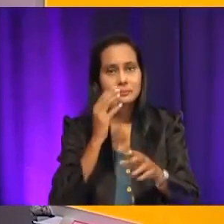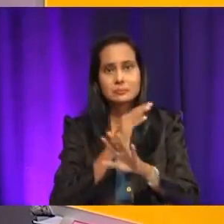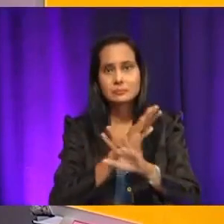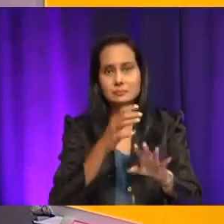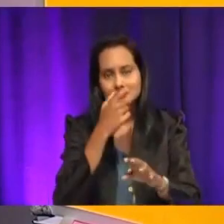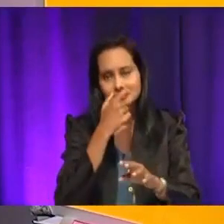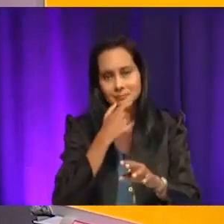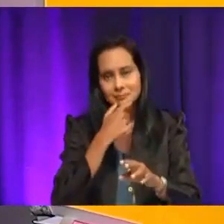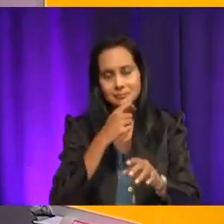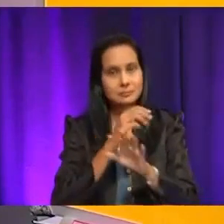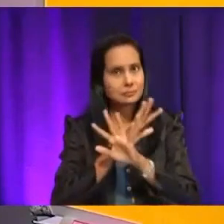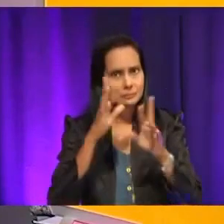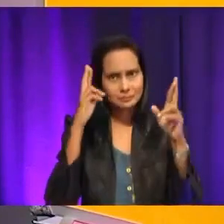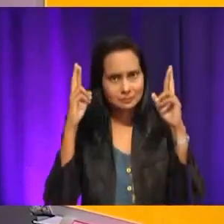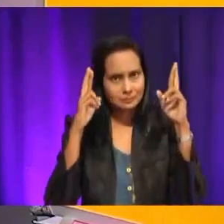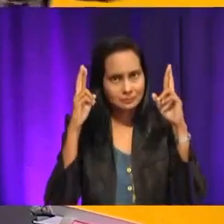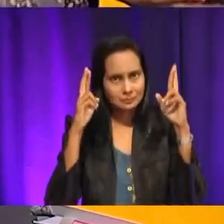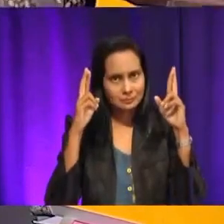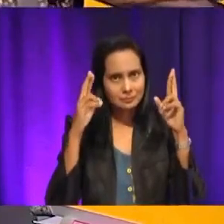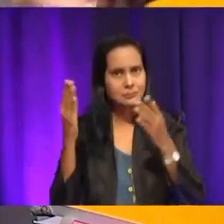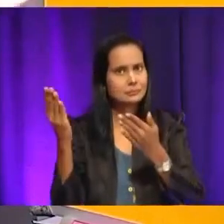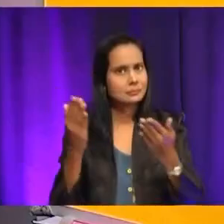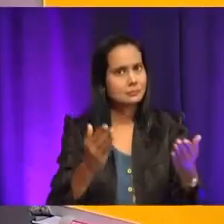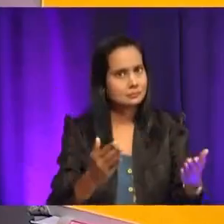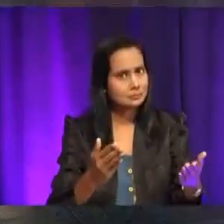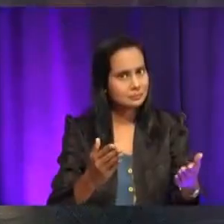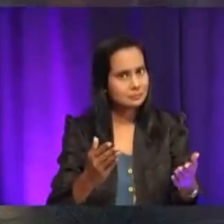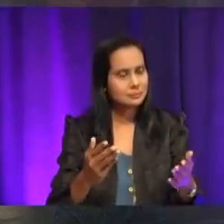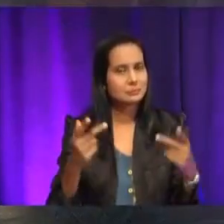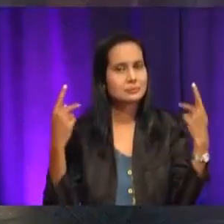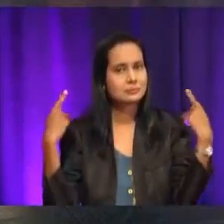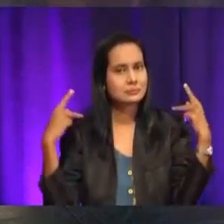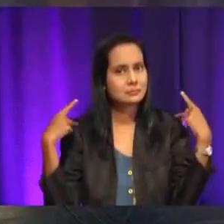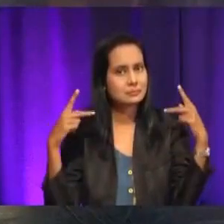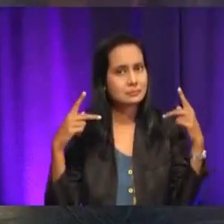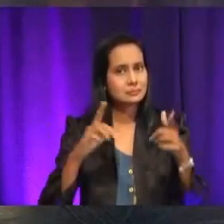berduka, usah risau, bawa saja ke kedai dobi.